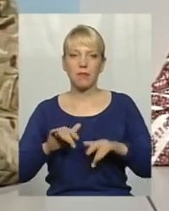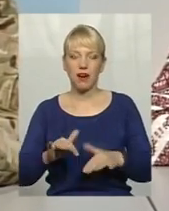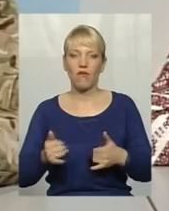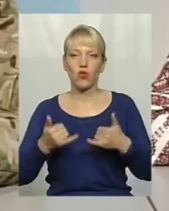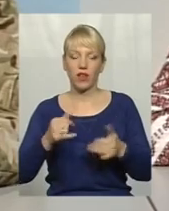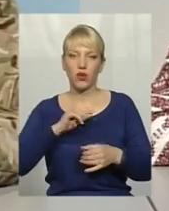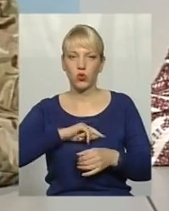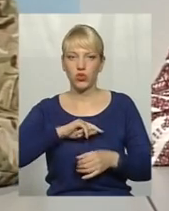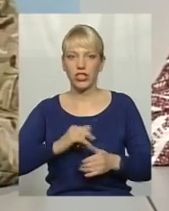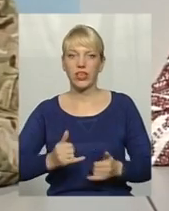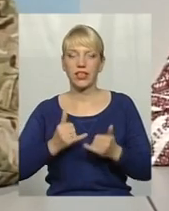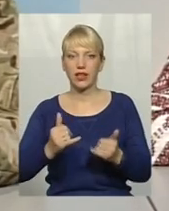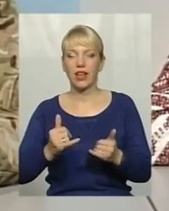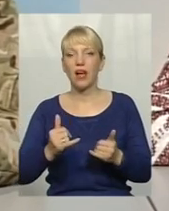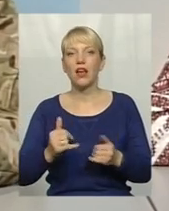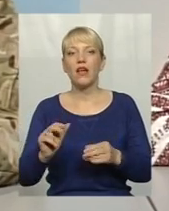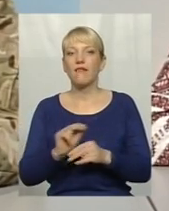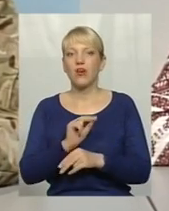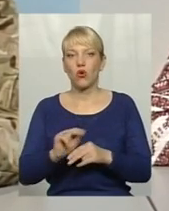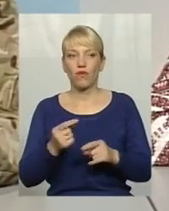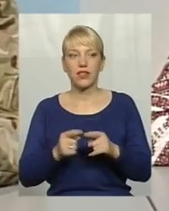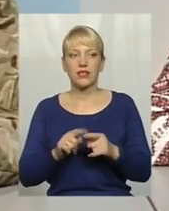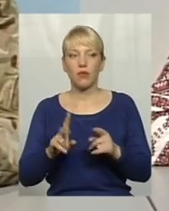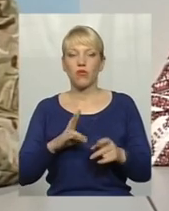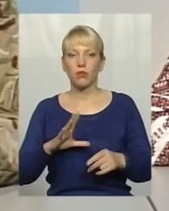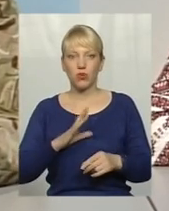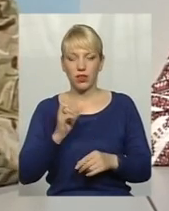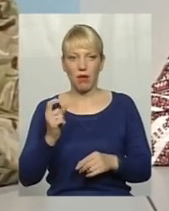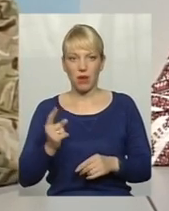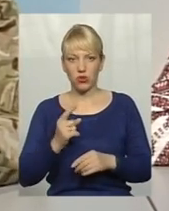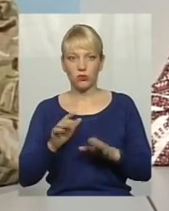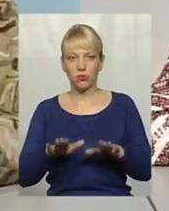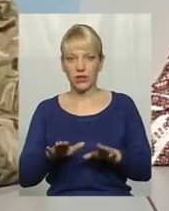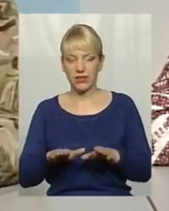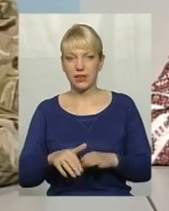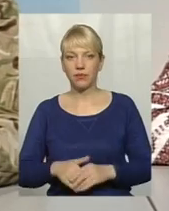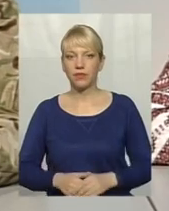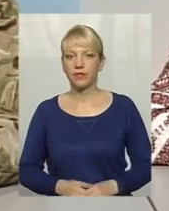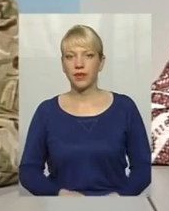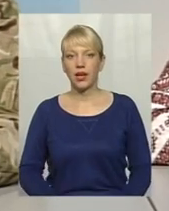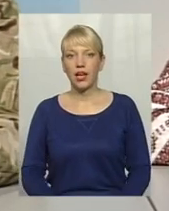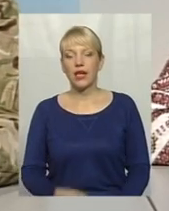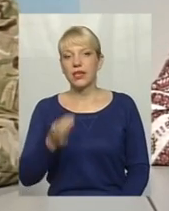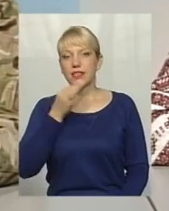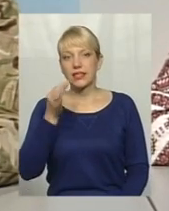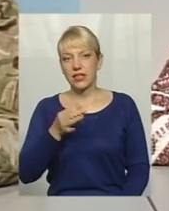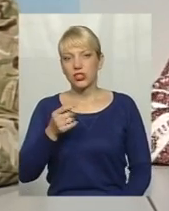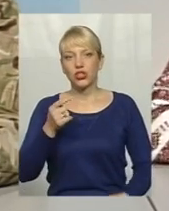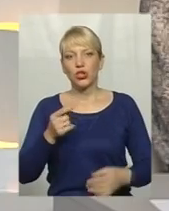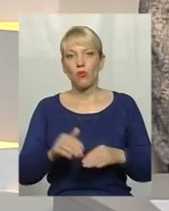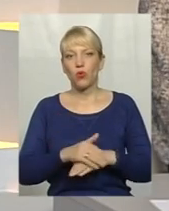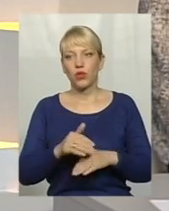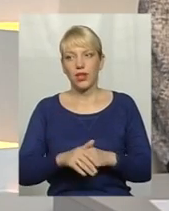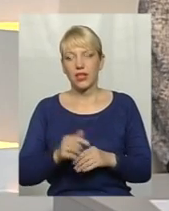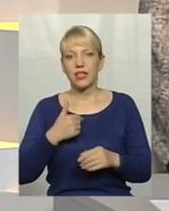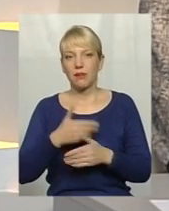виховання, і це повинно бути зараз, ну, на першому місці. Скажіть, будь ласка, ми часто за